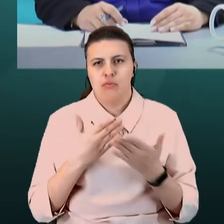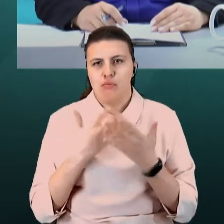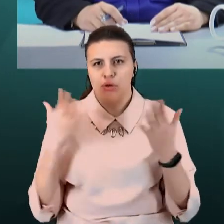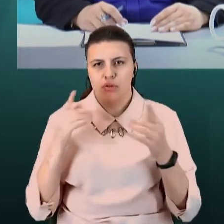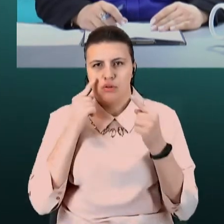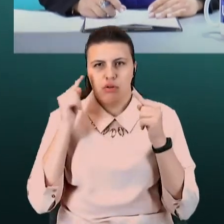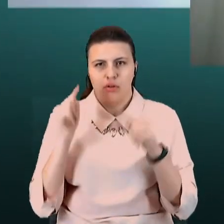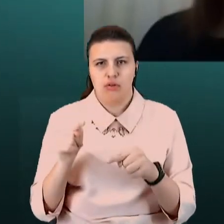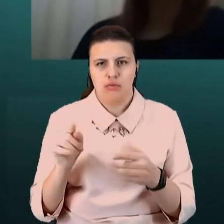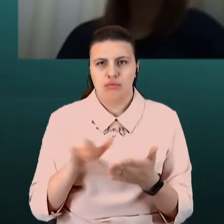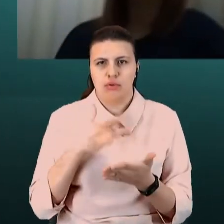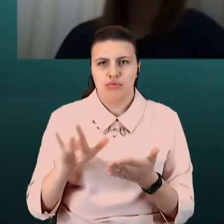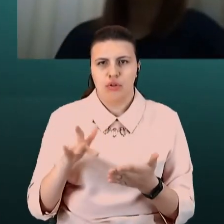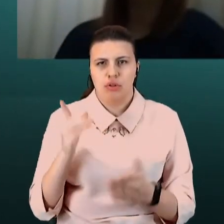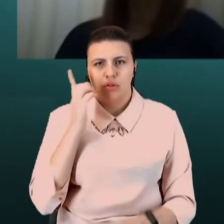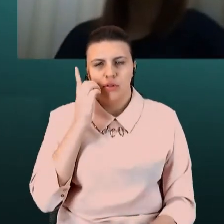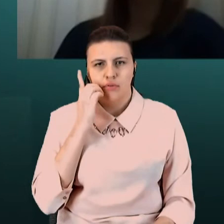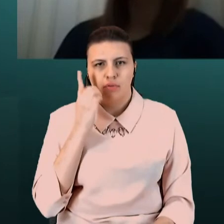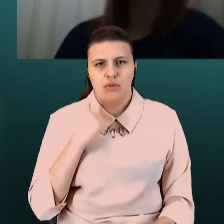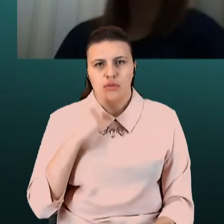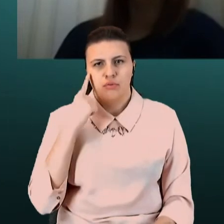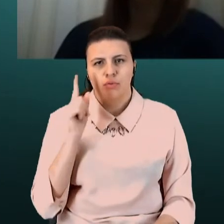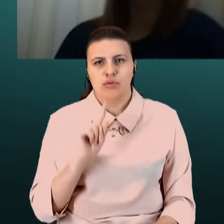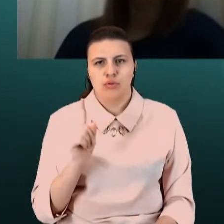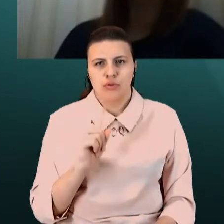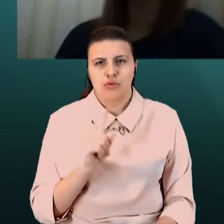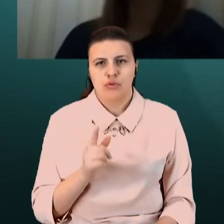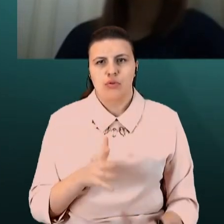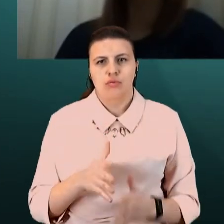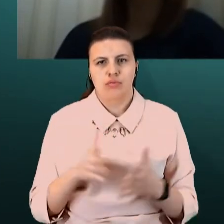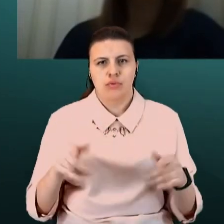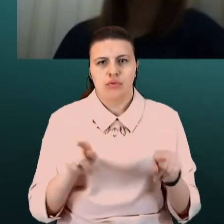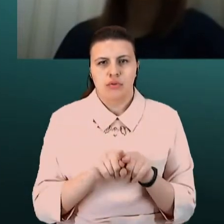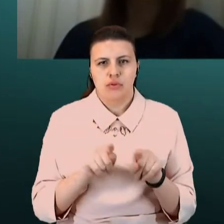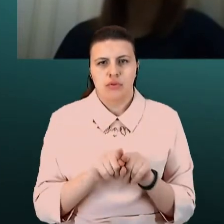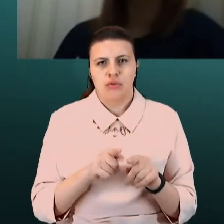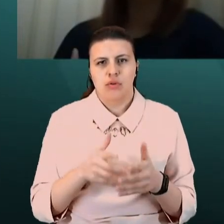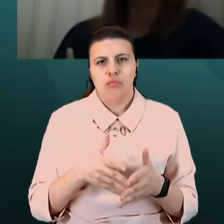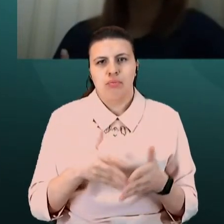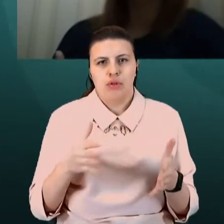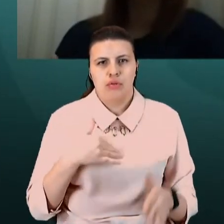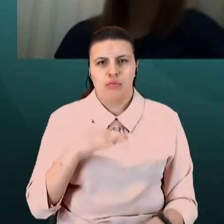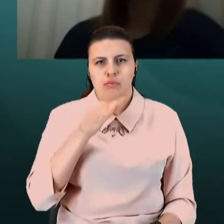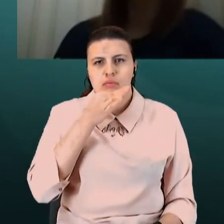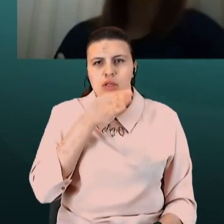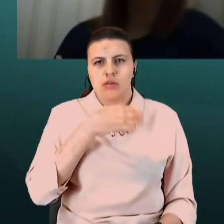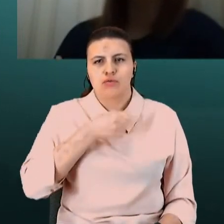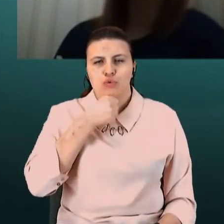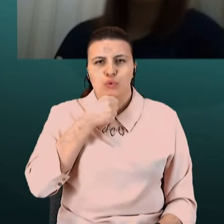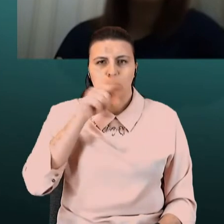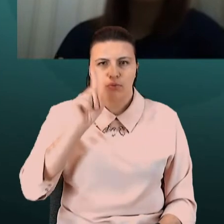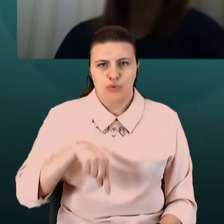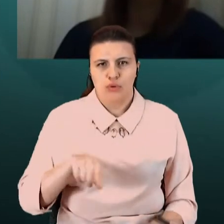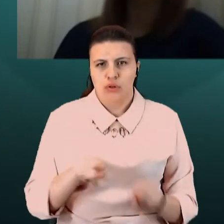Ну, напевно, все ж таки грає роль те, що і ми надаємо такі приклади. Тому що ми, дорослі, теж